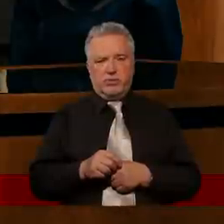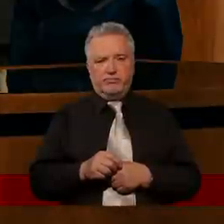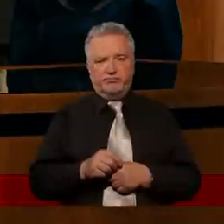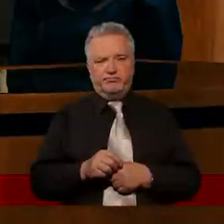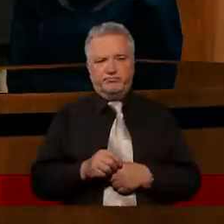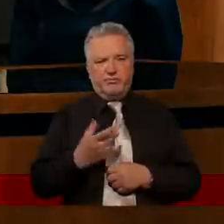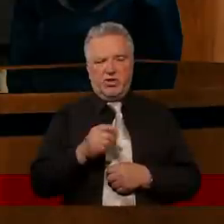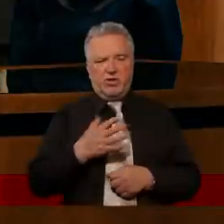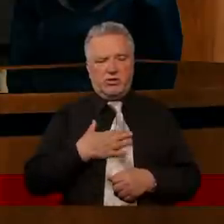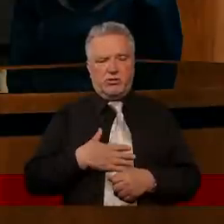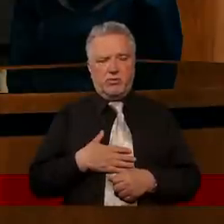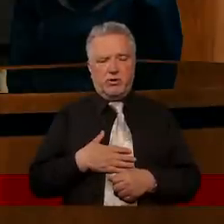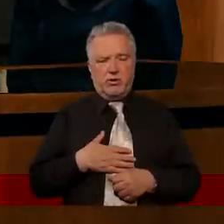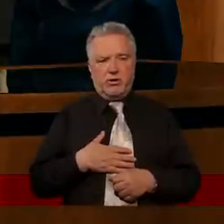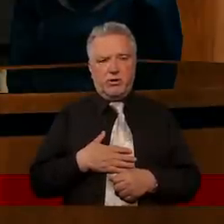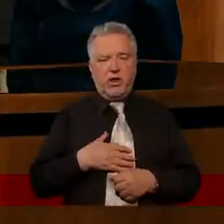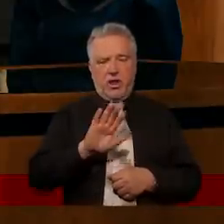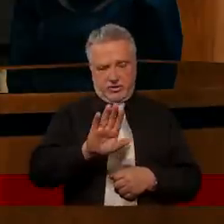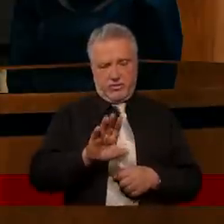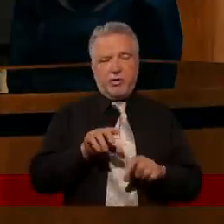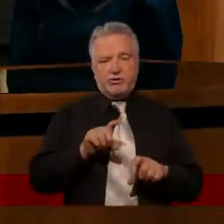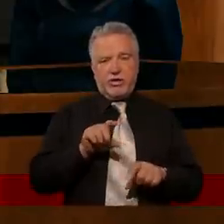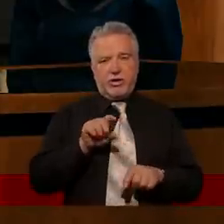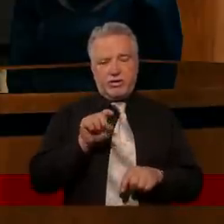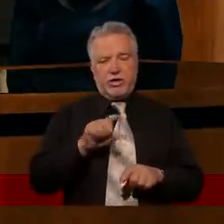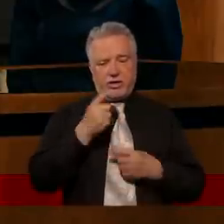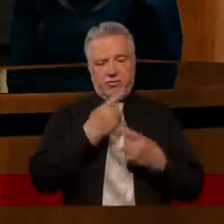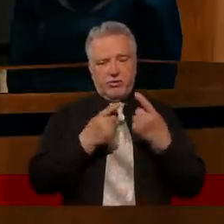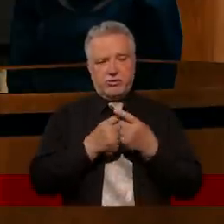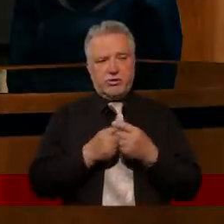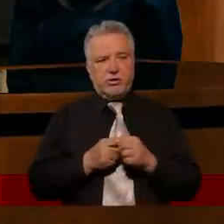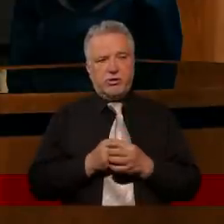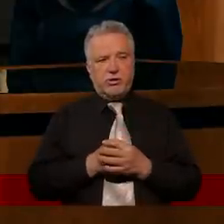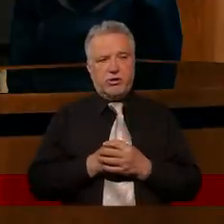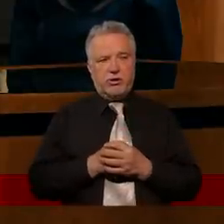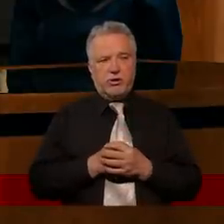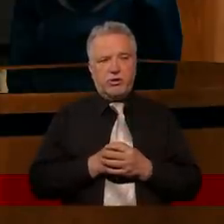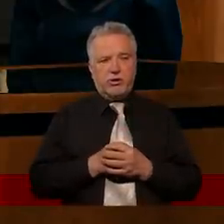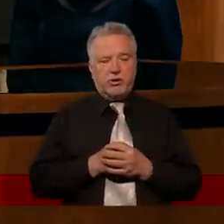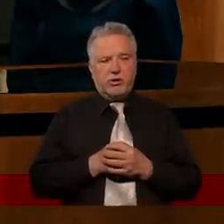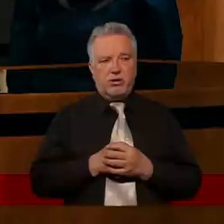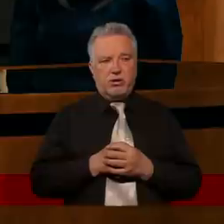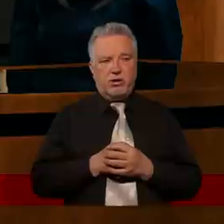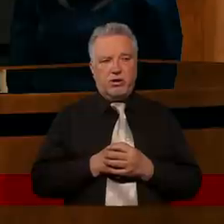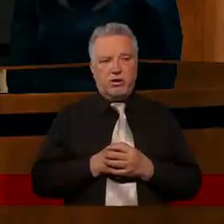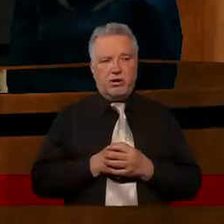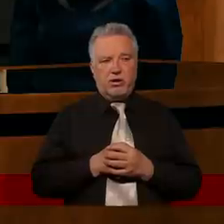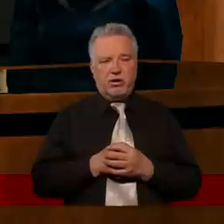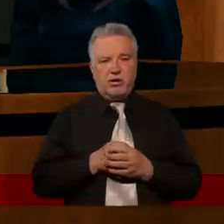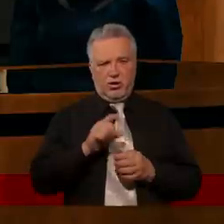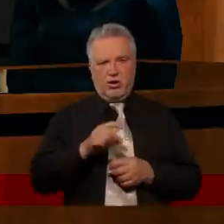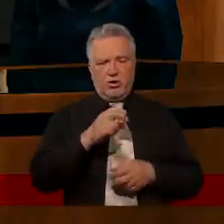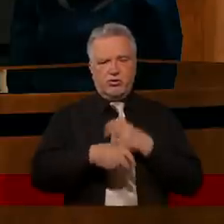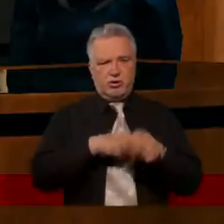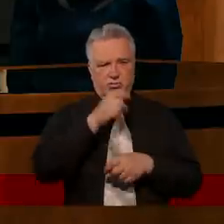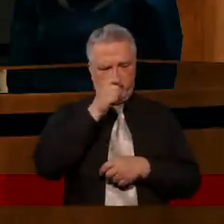macie potem takie myśli o tym, dobrze, to teraz chcemy mu pomóc? Czy naturalna jest taka myśl? Brat zrobił